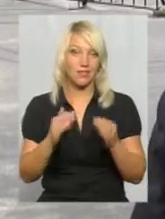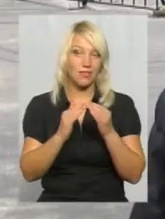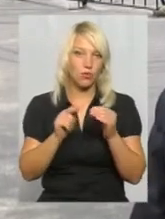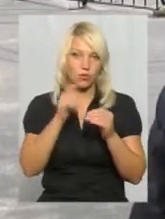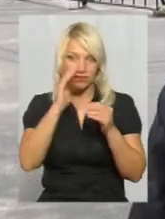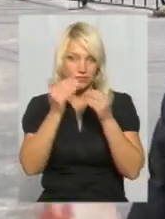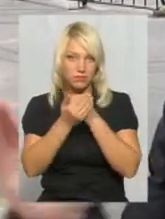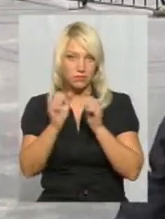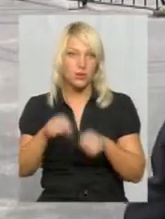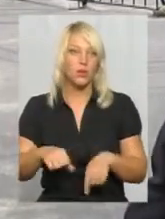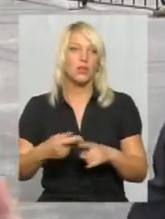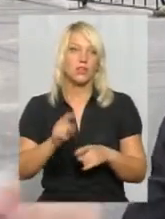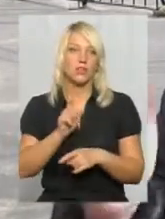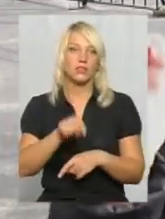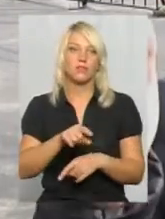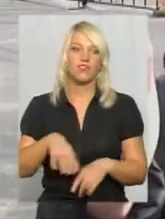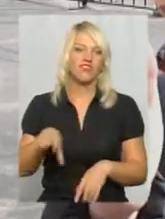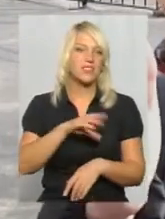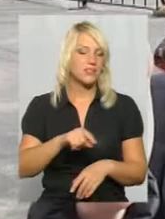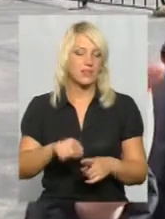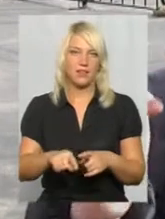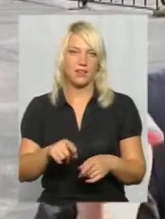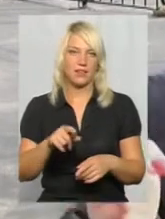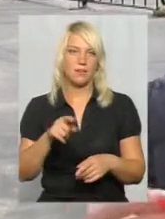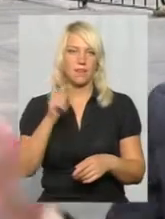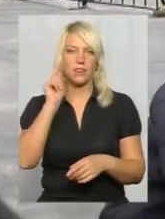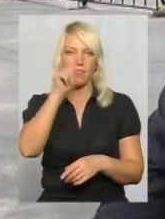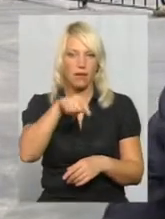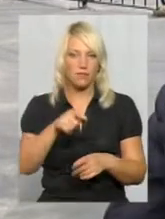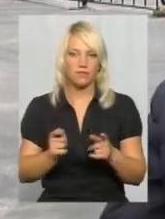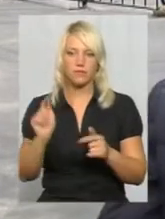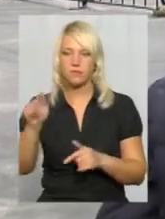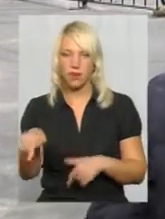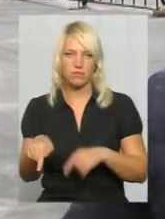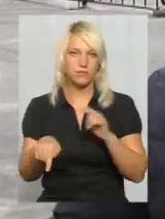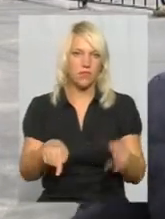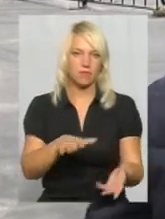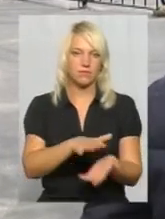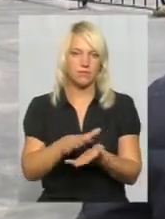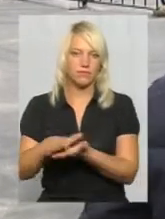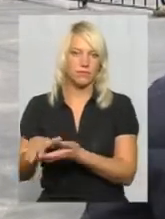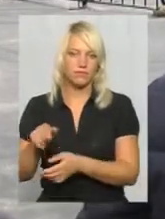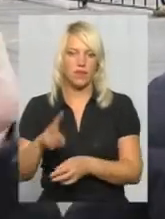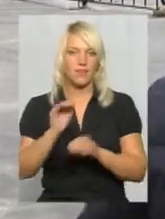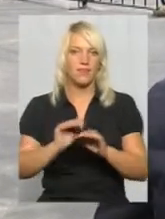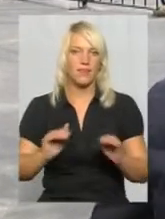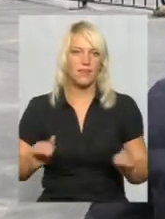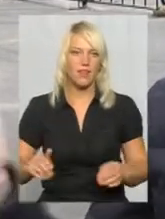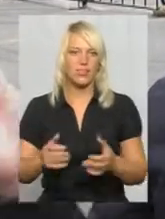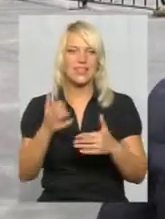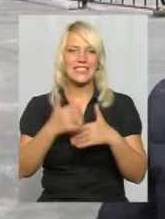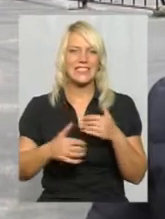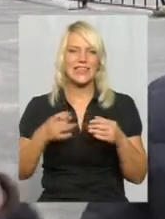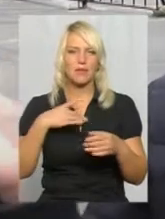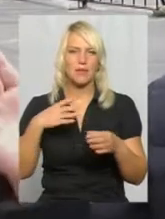таємне місце. Тобто це було віздєв, було ось там за тою прибудовою, було в дворі, на дитячому майданчику, серед білого